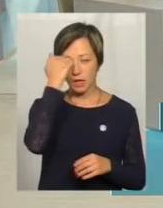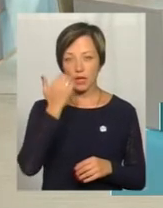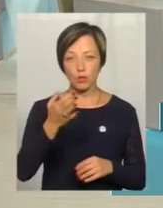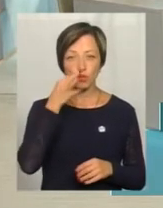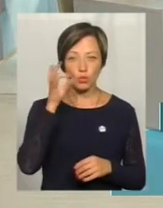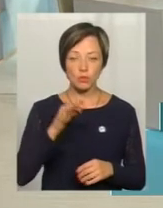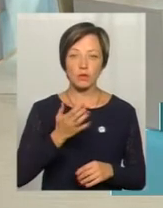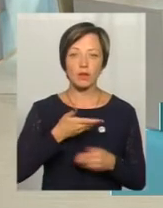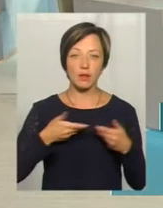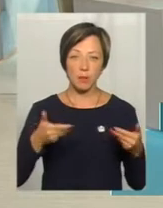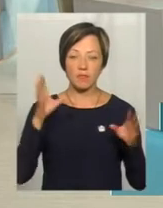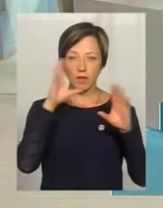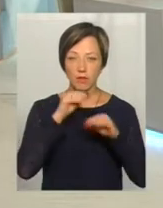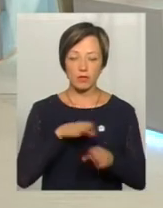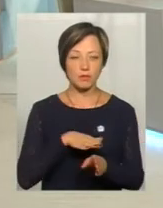вдавалося